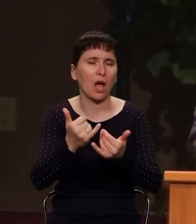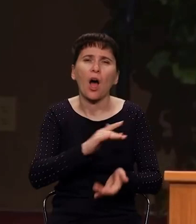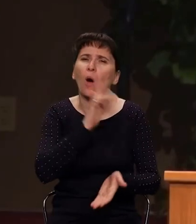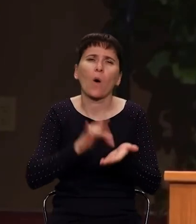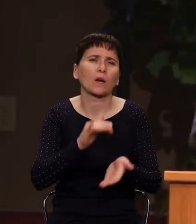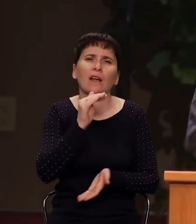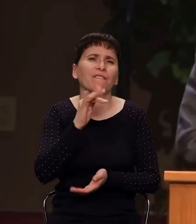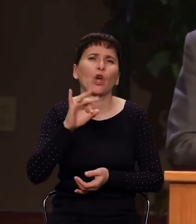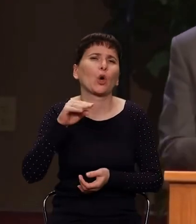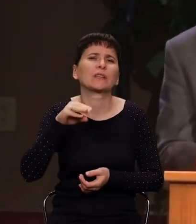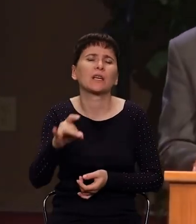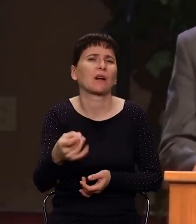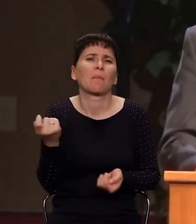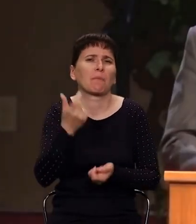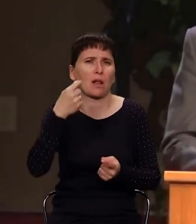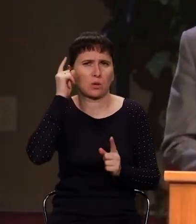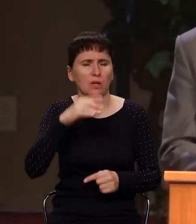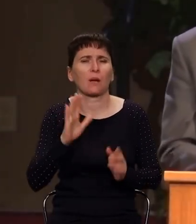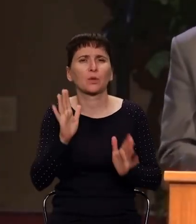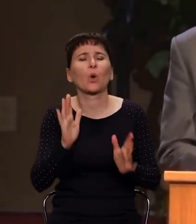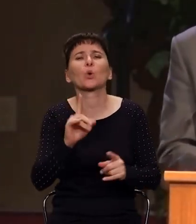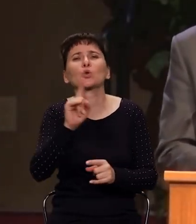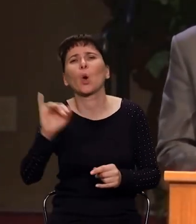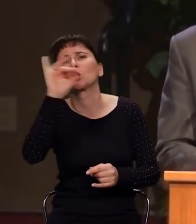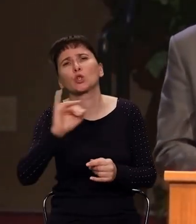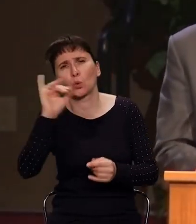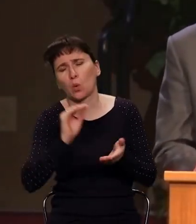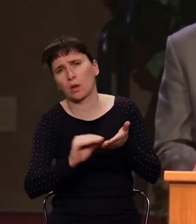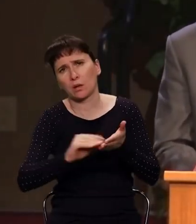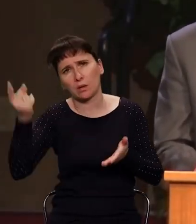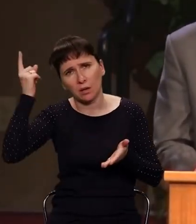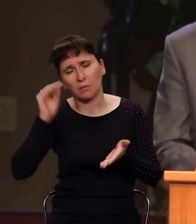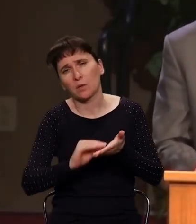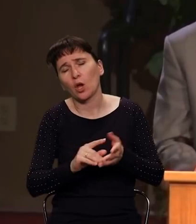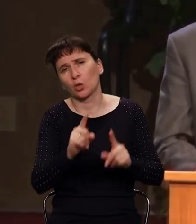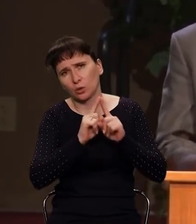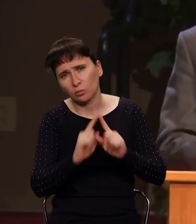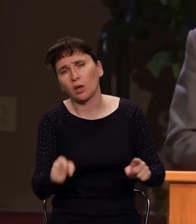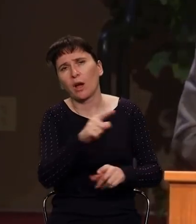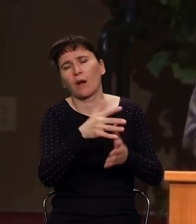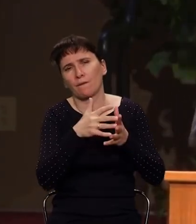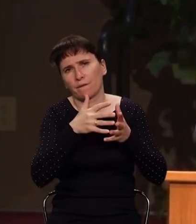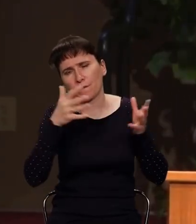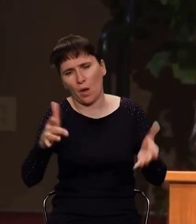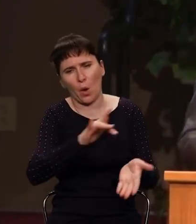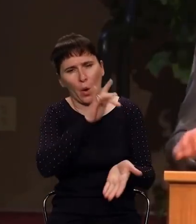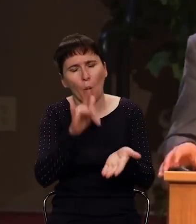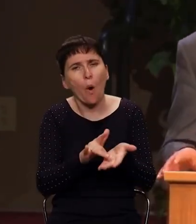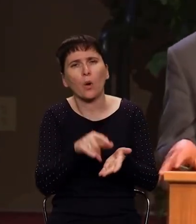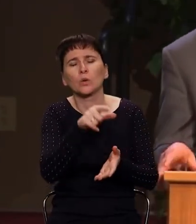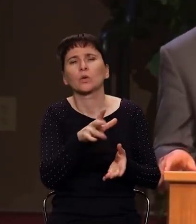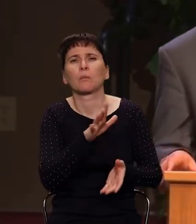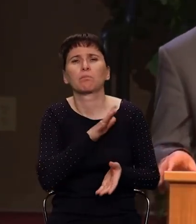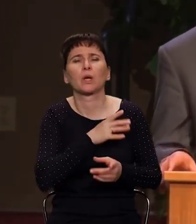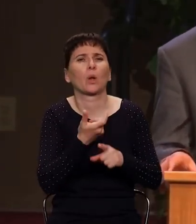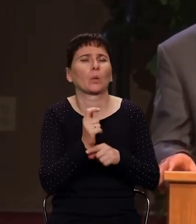немного, всего лишь то, что говорит история. Да, своеобразный большой городок, в